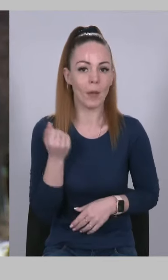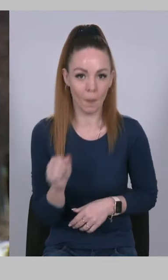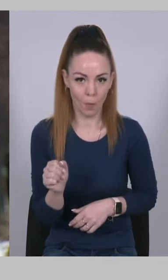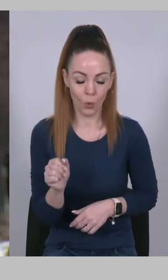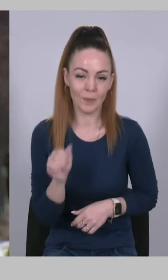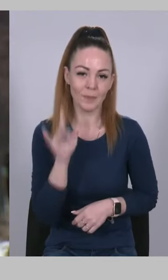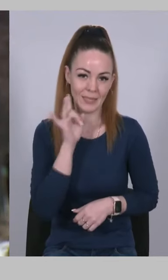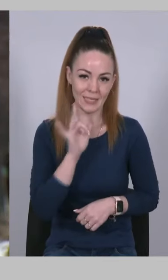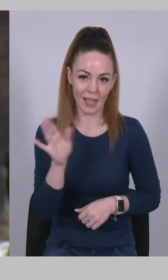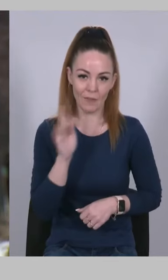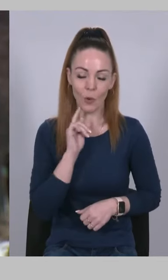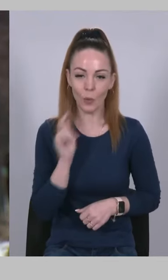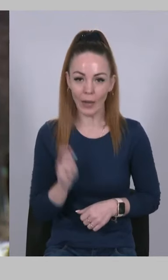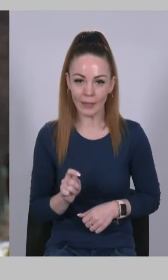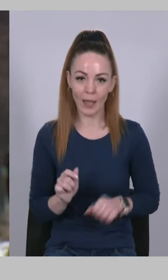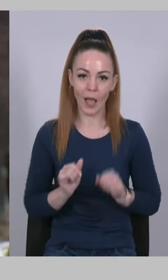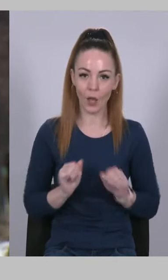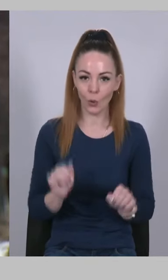Слава Україні!